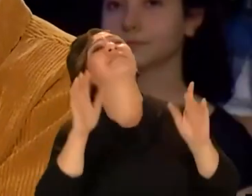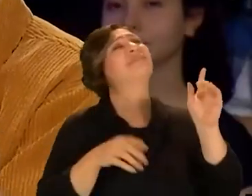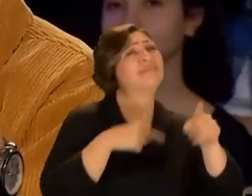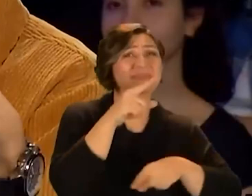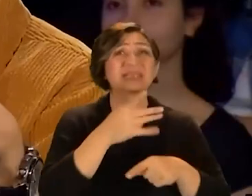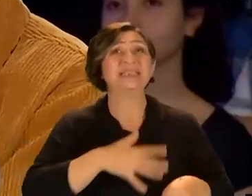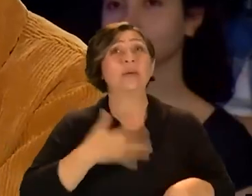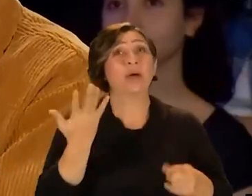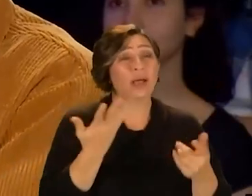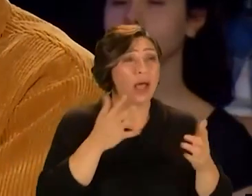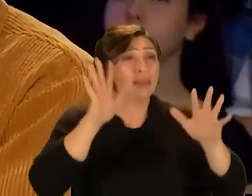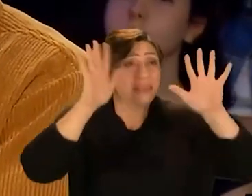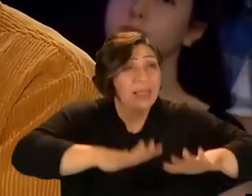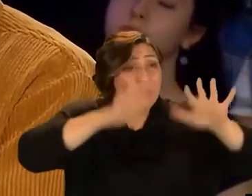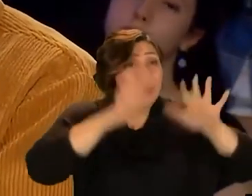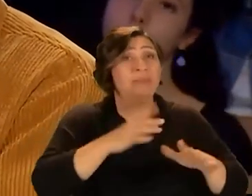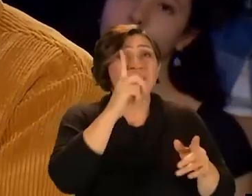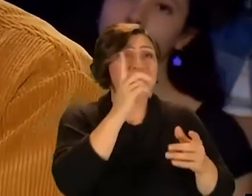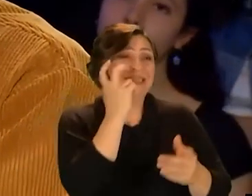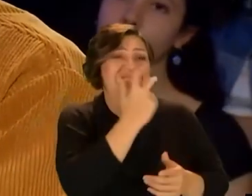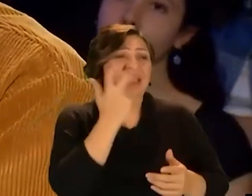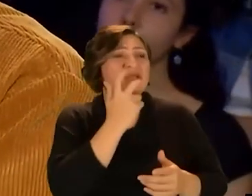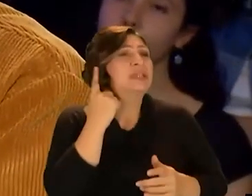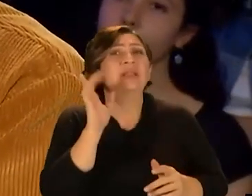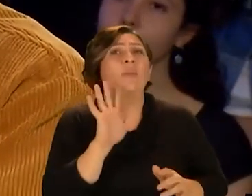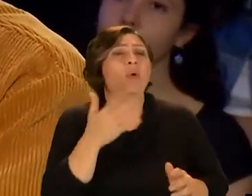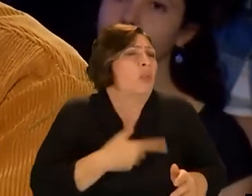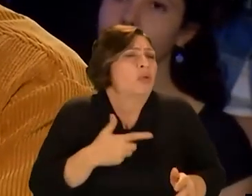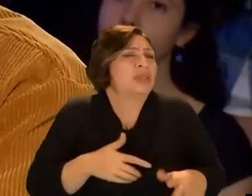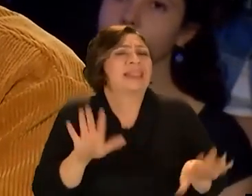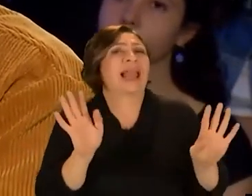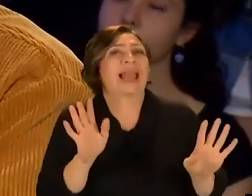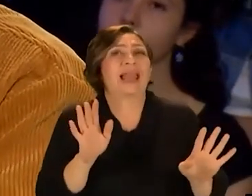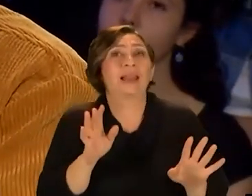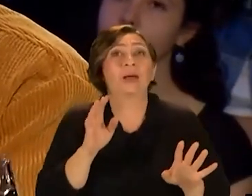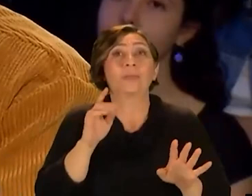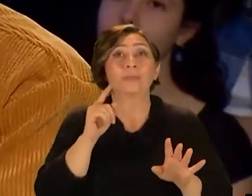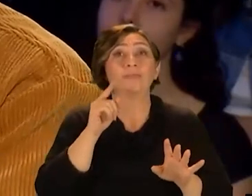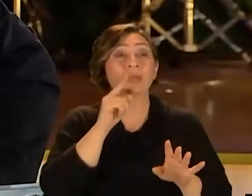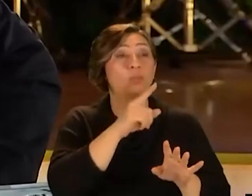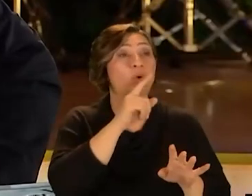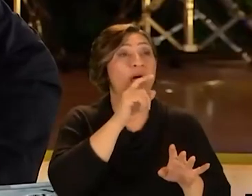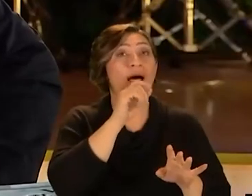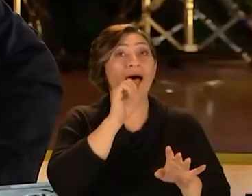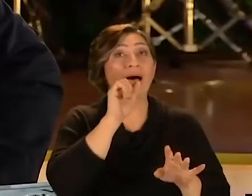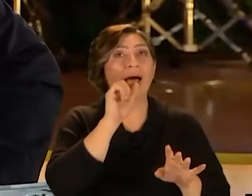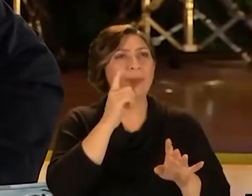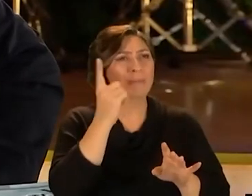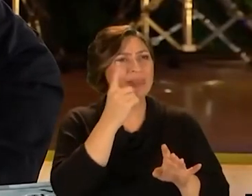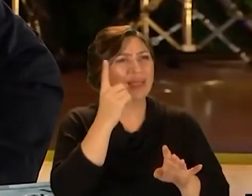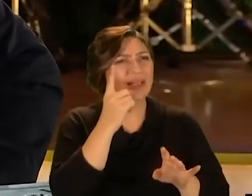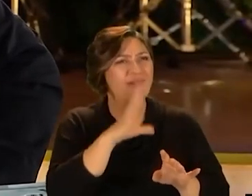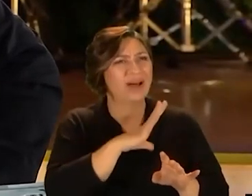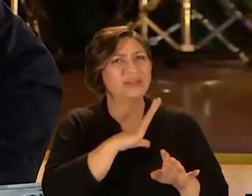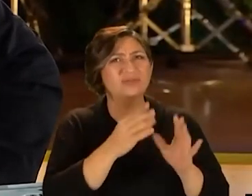böyle tanrısallaştırılan sanatçıları dinlemiyorlar artık umurlarında değil yani Bu çoğunlukla o havuk çıktığı için öyle